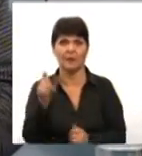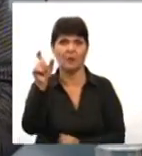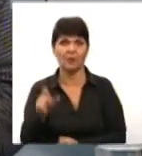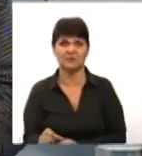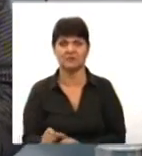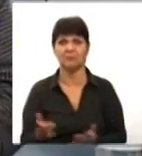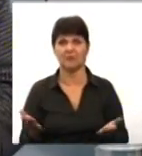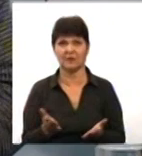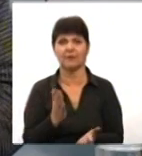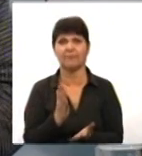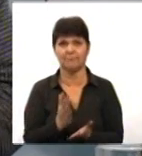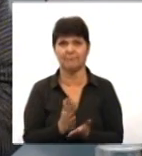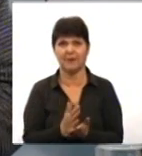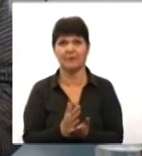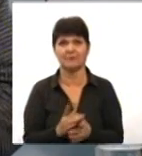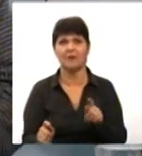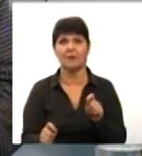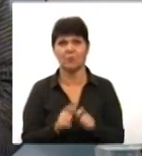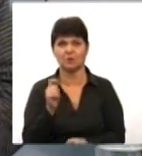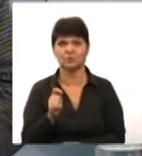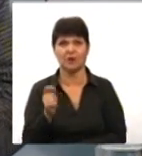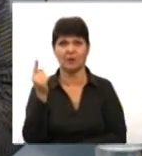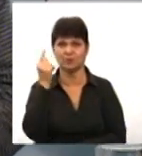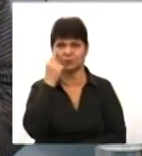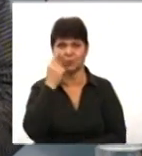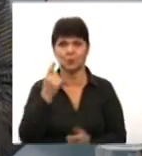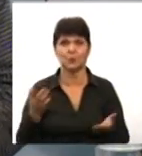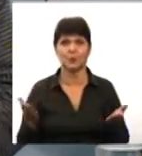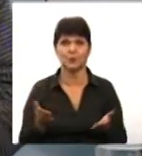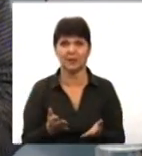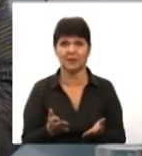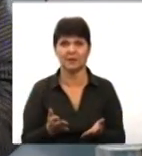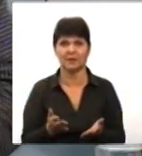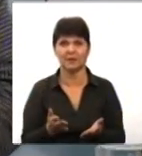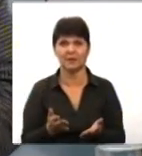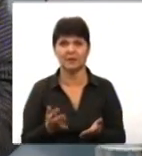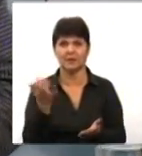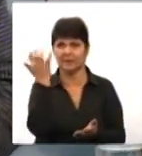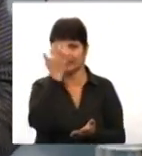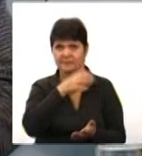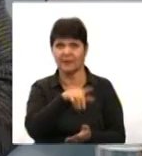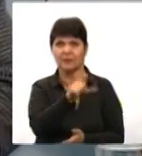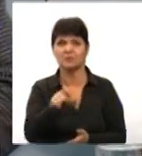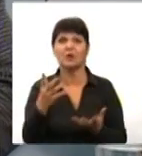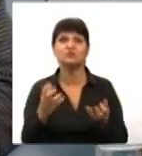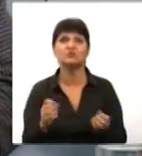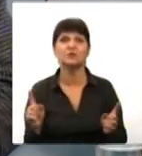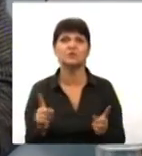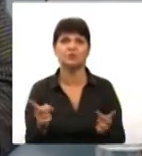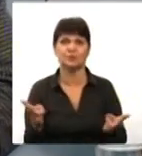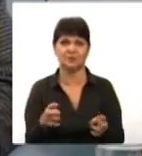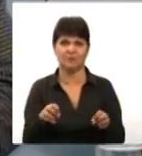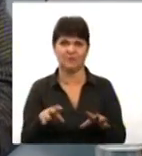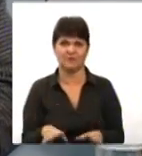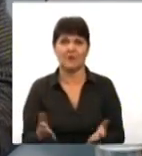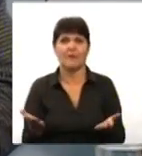мають порушення зору, які незрячі люди, що ще потрібно вирішити, які